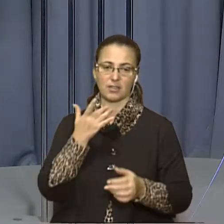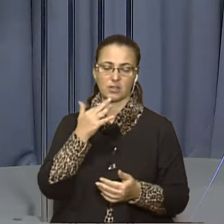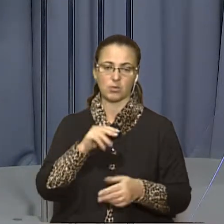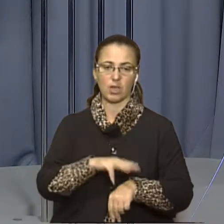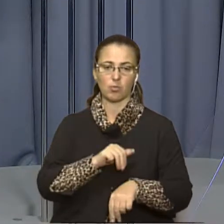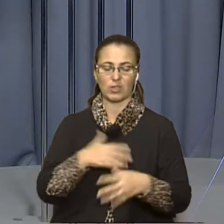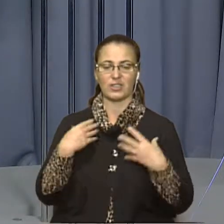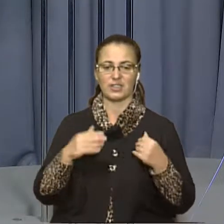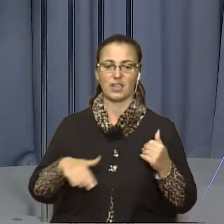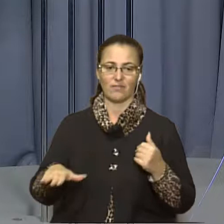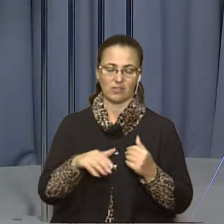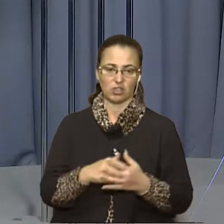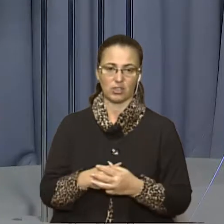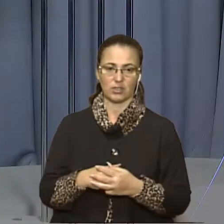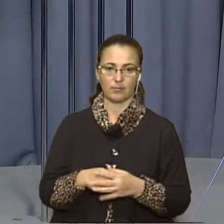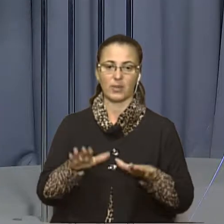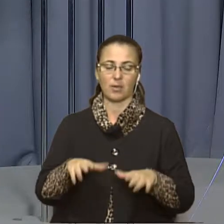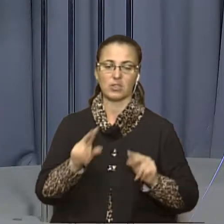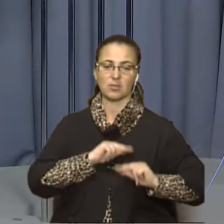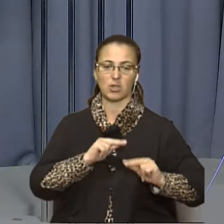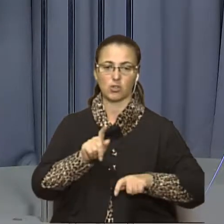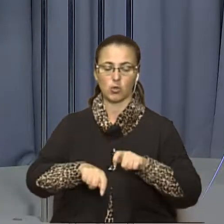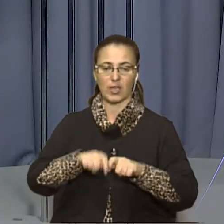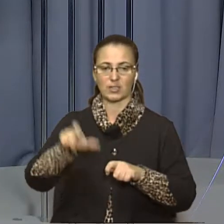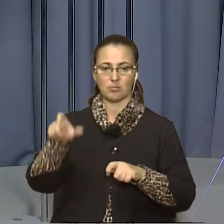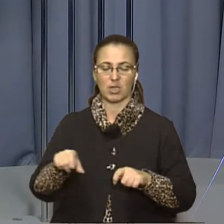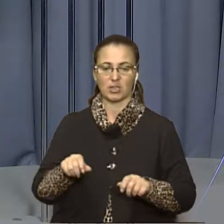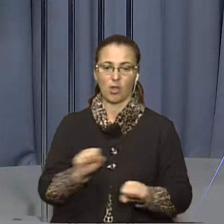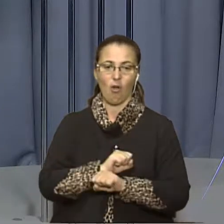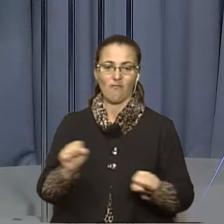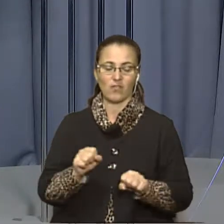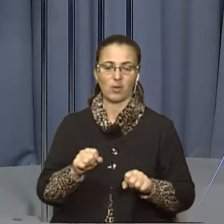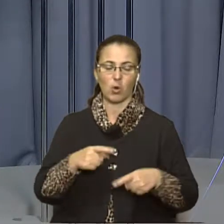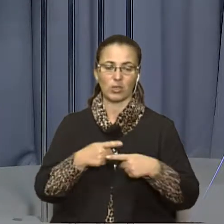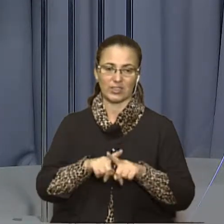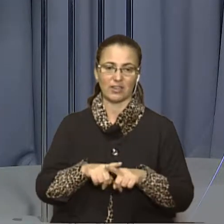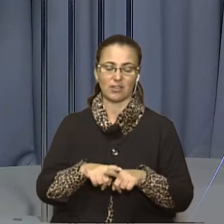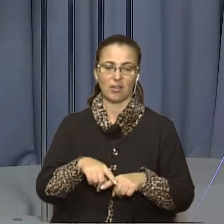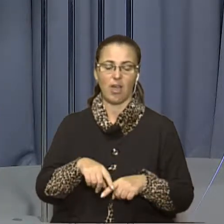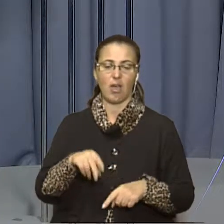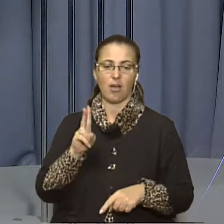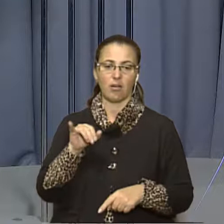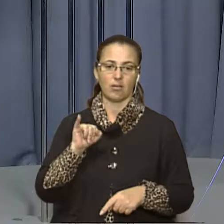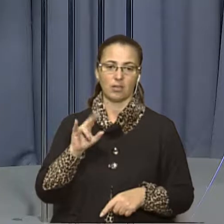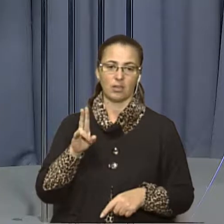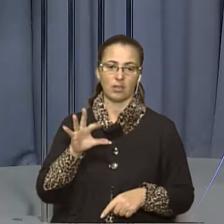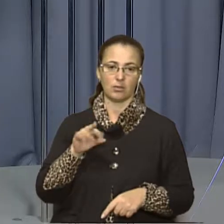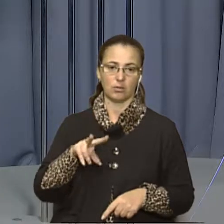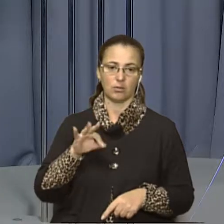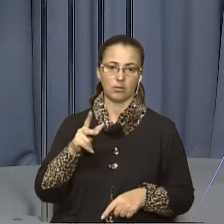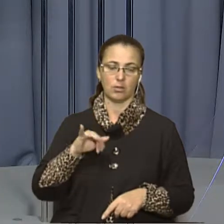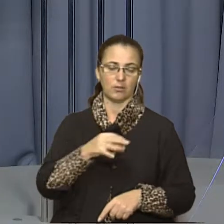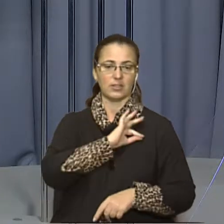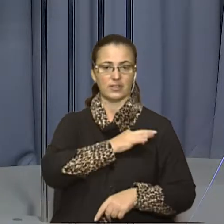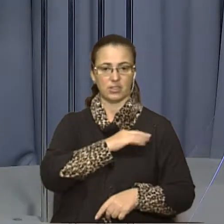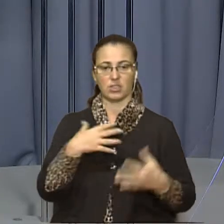Львівщини Світлана Добровольська. На місці працюють експерти вибухотехніки, кінологи та слідчі. Людей евакуйовують. На